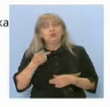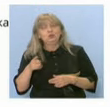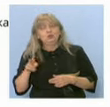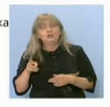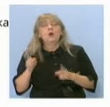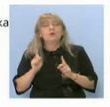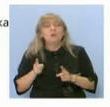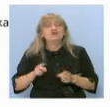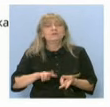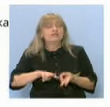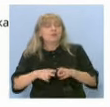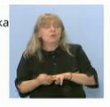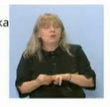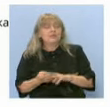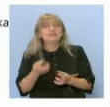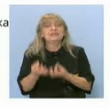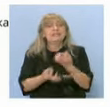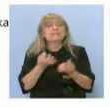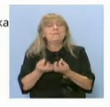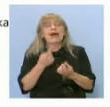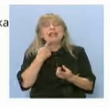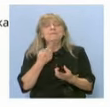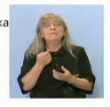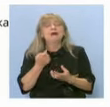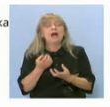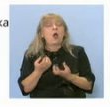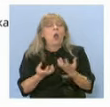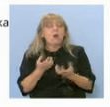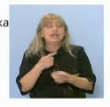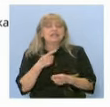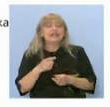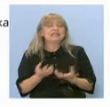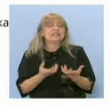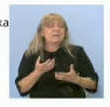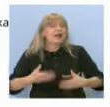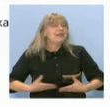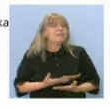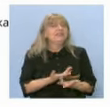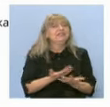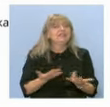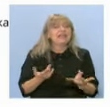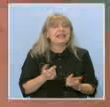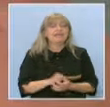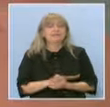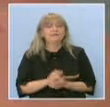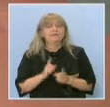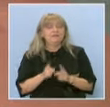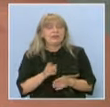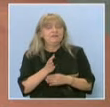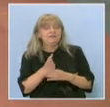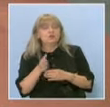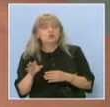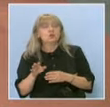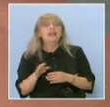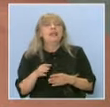ги променим, да запалим искрата в тях, да им запалим интереса и така нататък. Трябва ли да се отделя повече